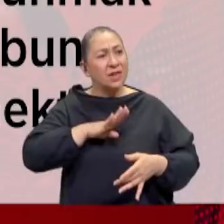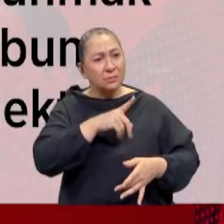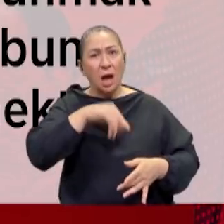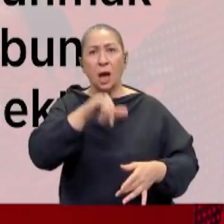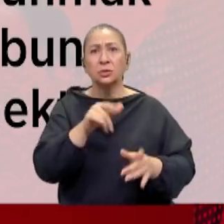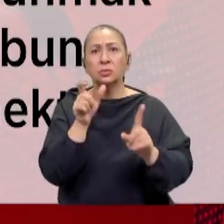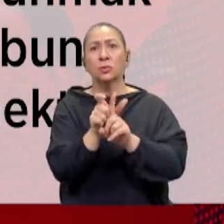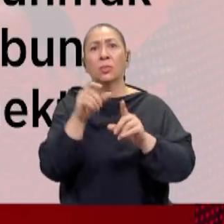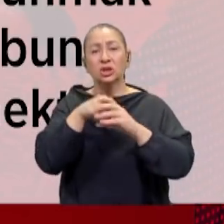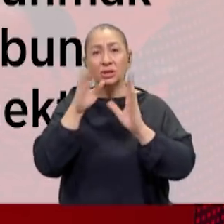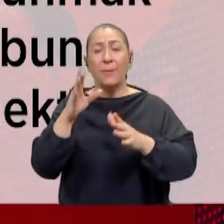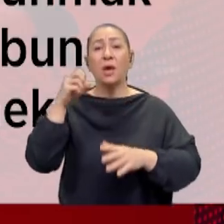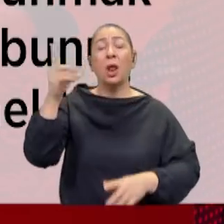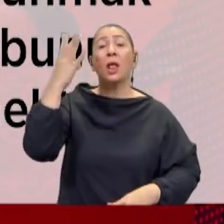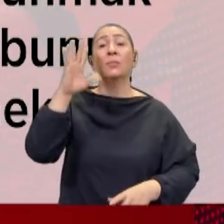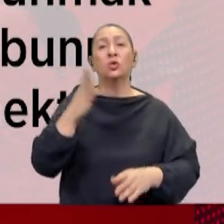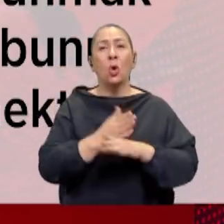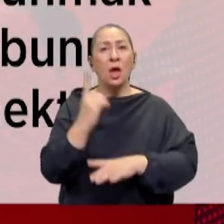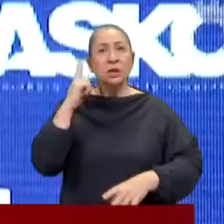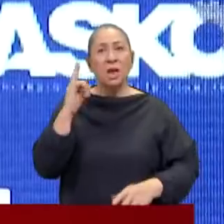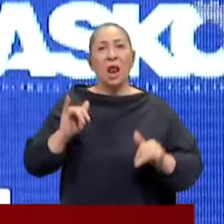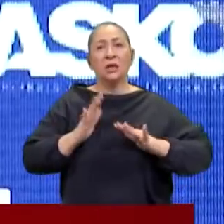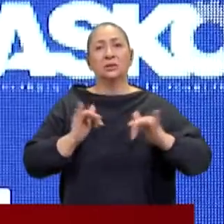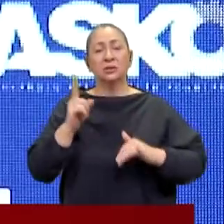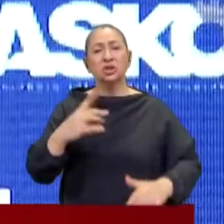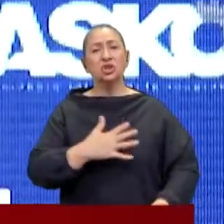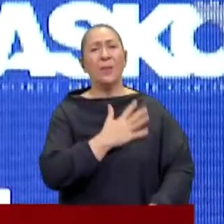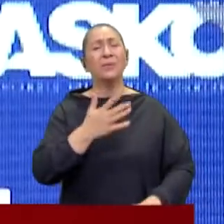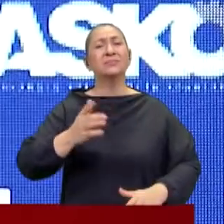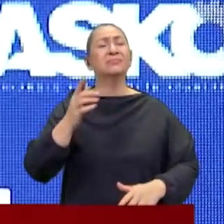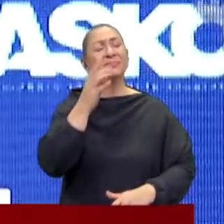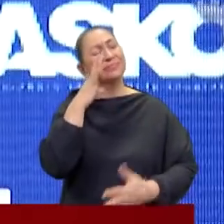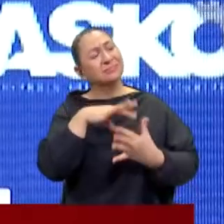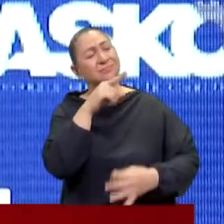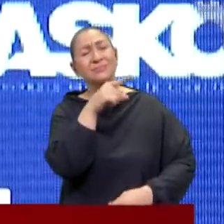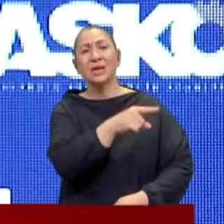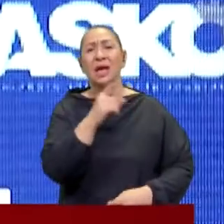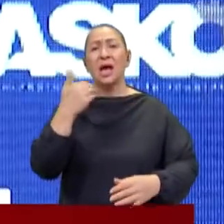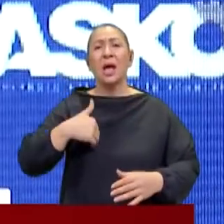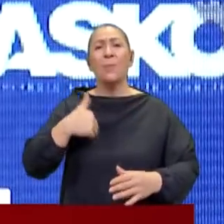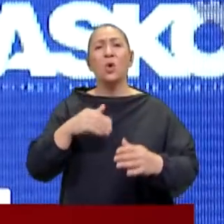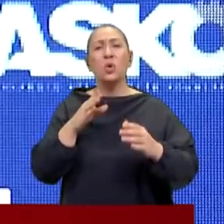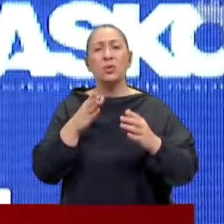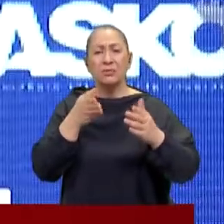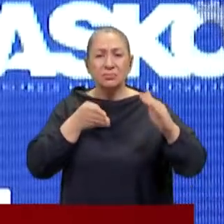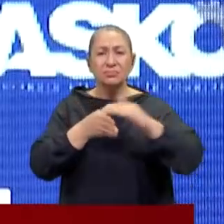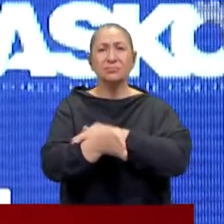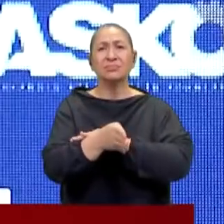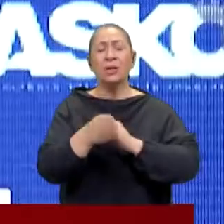Erdoğan bunu anlayamaz. Doğruları işitmekten rahatsız oluyor. CHP'nin başındaki zat kamu kurumlarını basmayı,